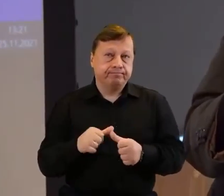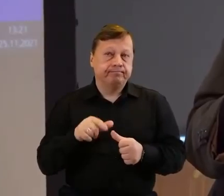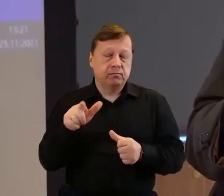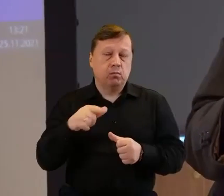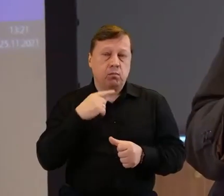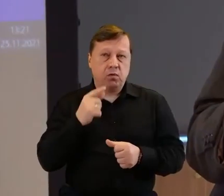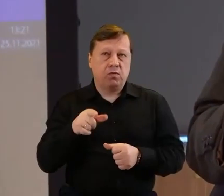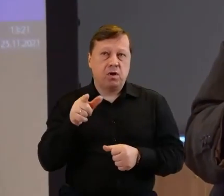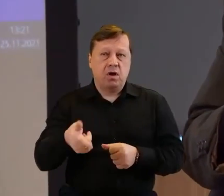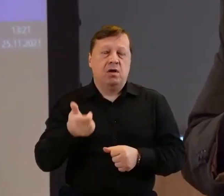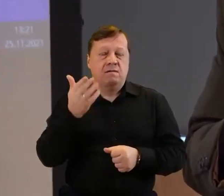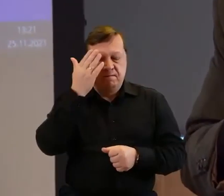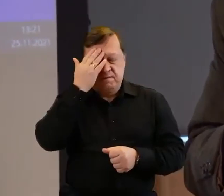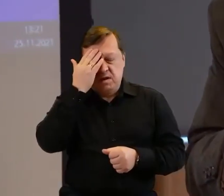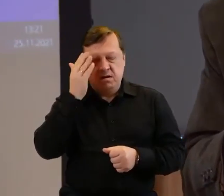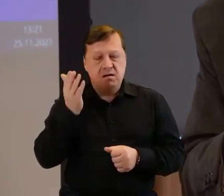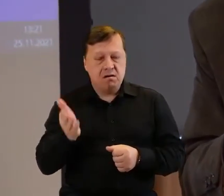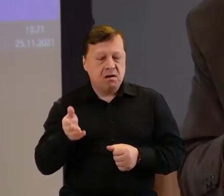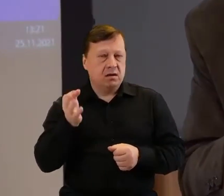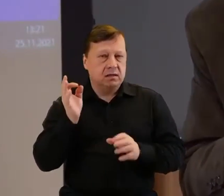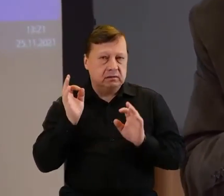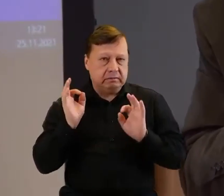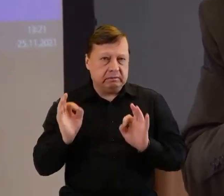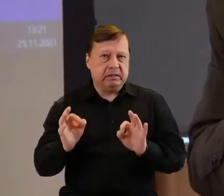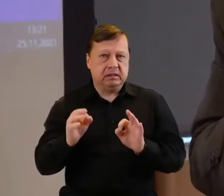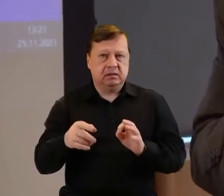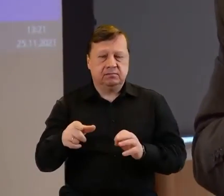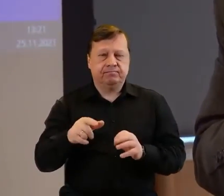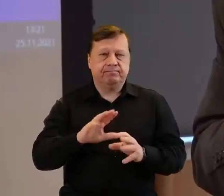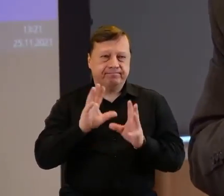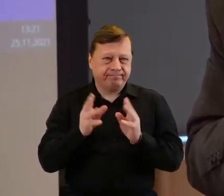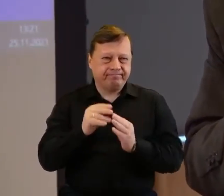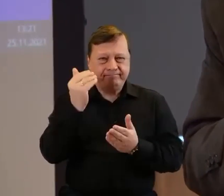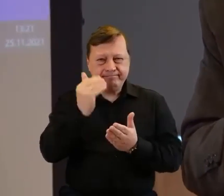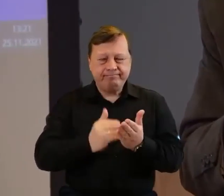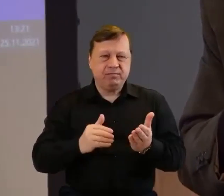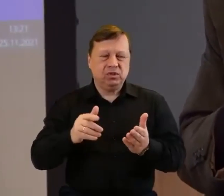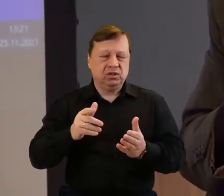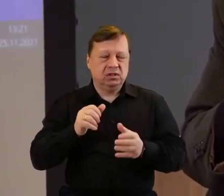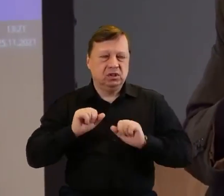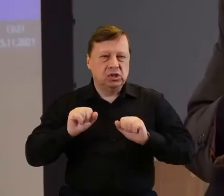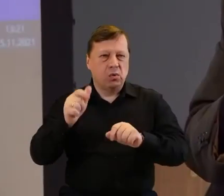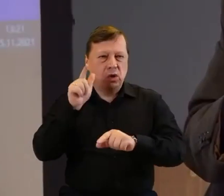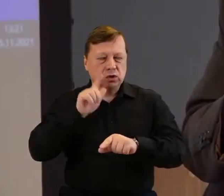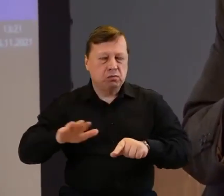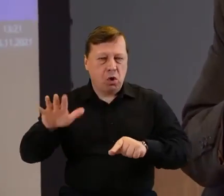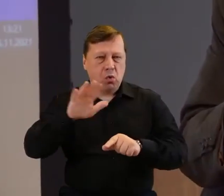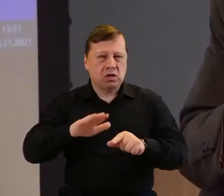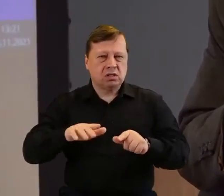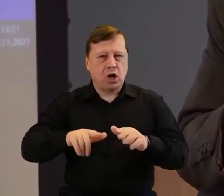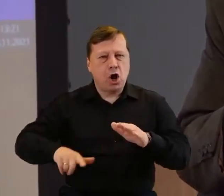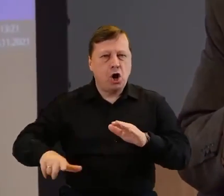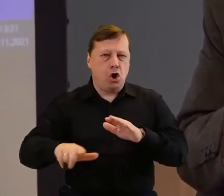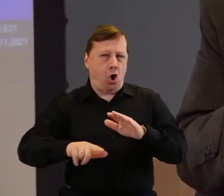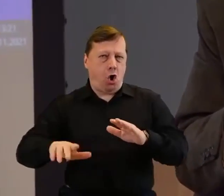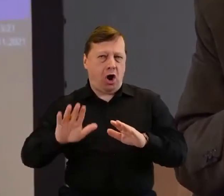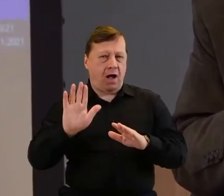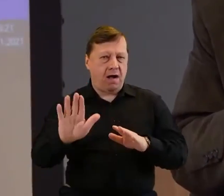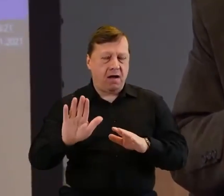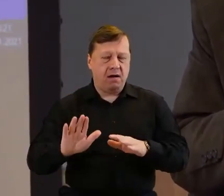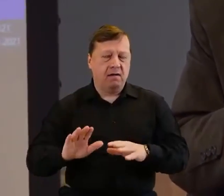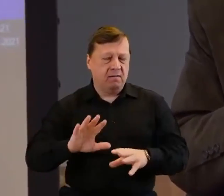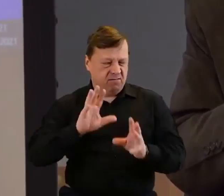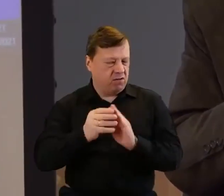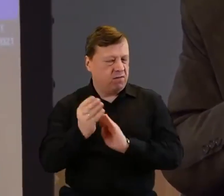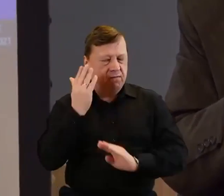jednej strony doskonale zna ten background działalności społecznej, takiej oddolnej, a równocześnie wszystko